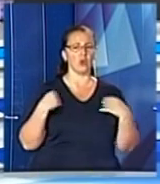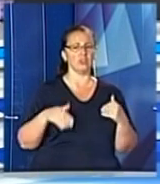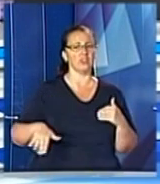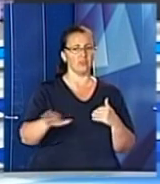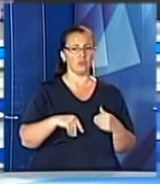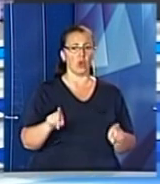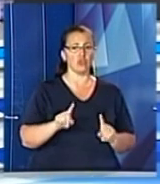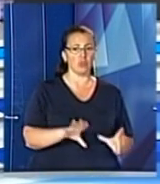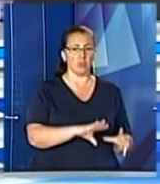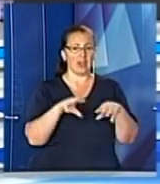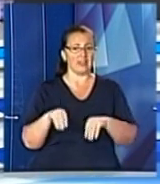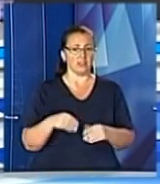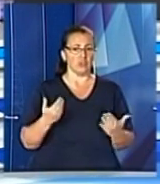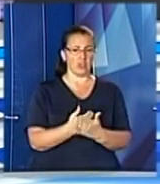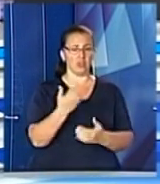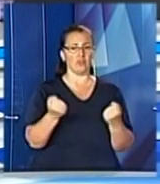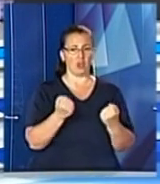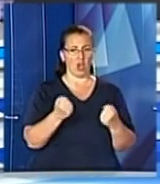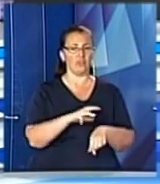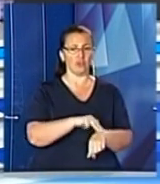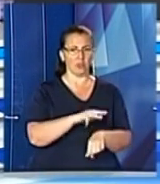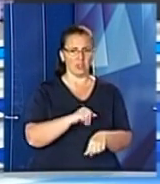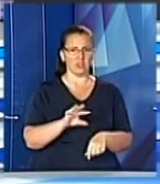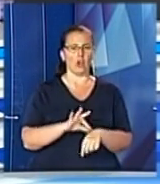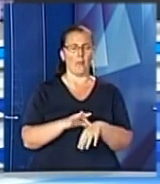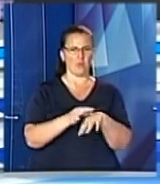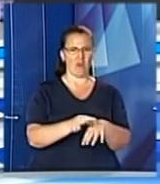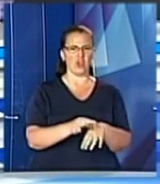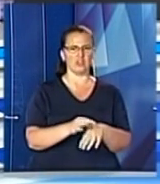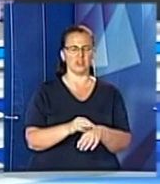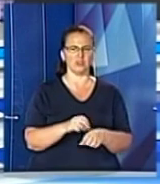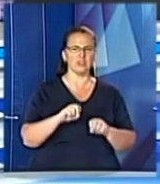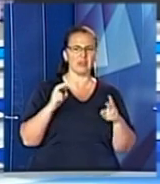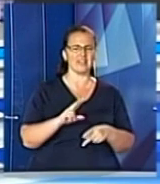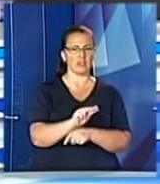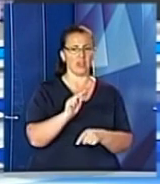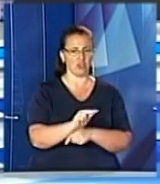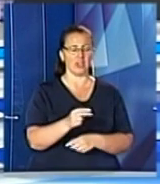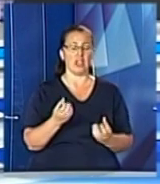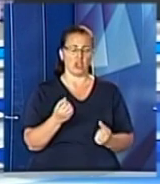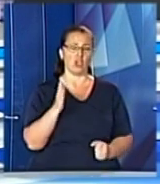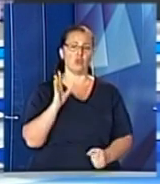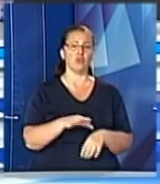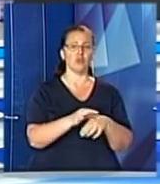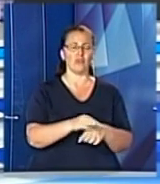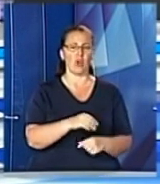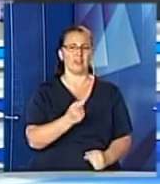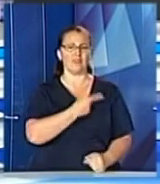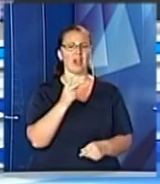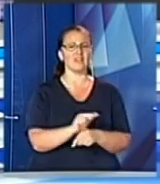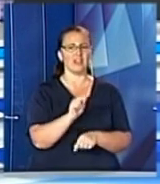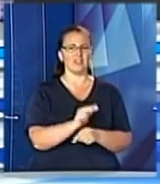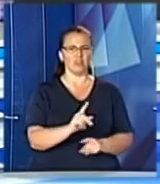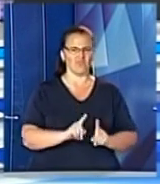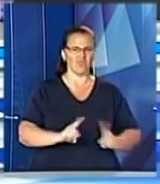аби пересісти на нові авто, правоохоронці проходили спецкурси. Також згодом для них проведуть і майстер-клас з екстремального водіння.